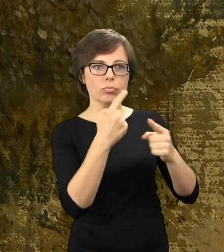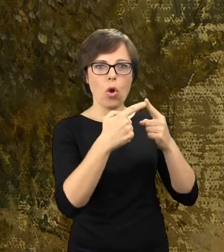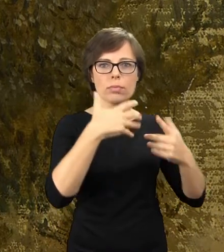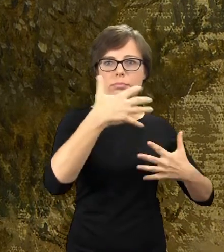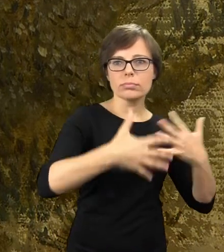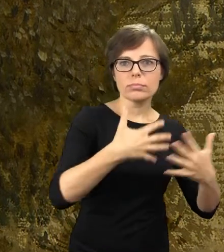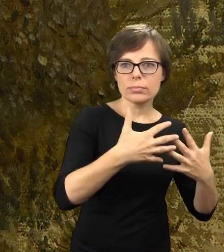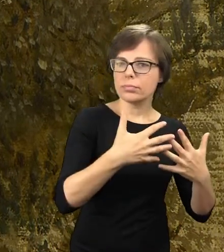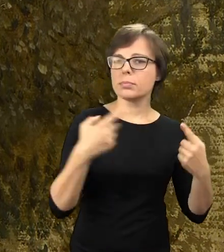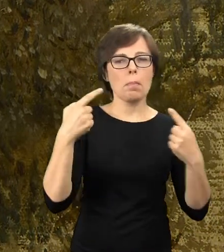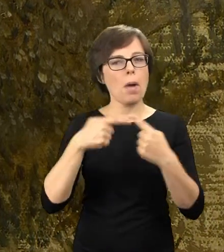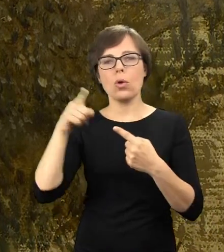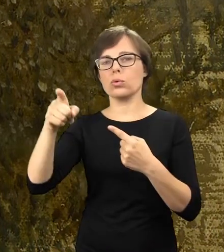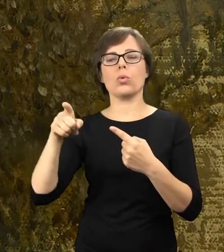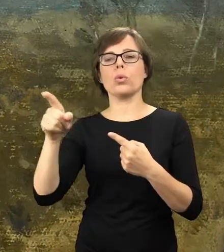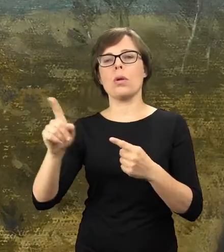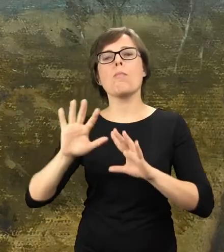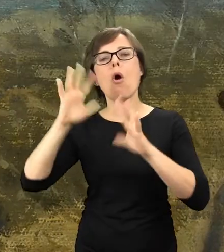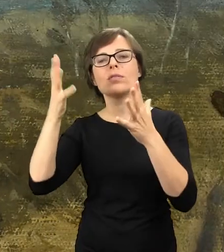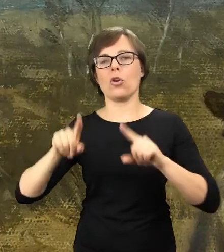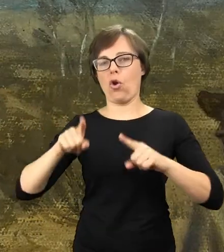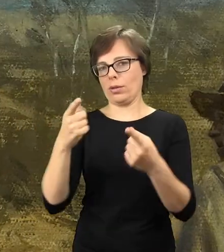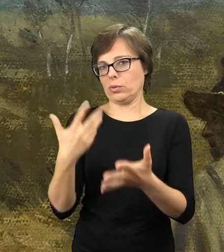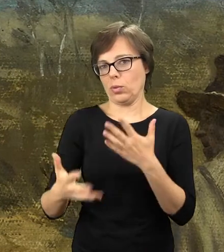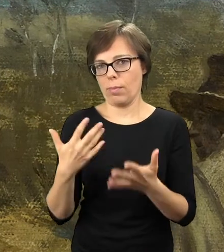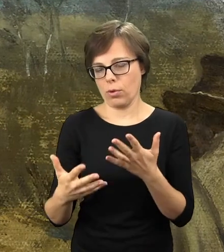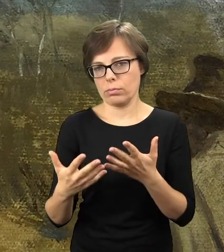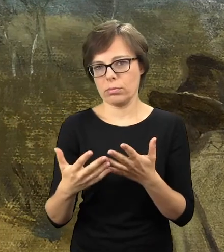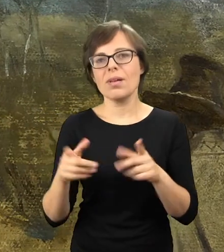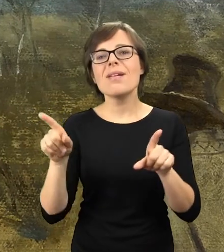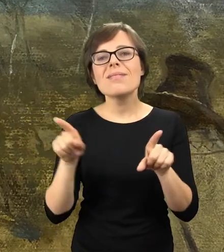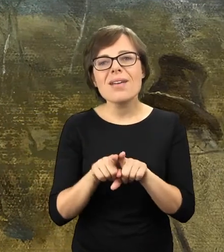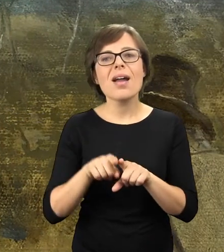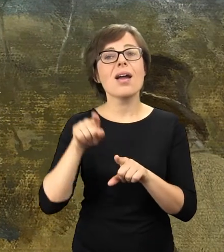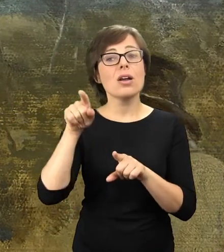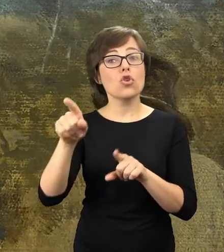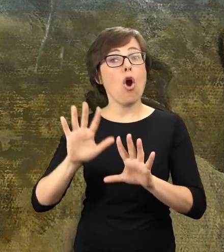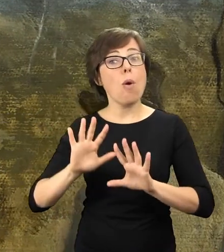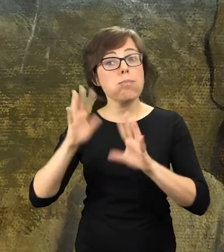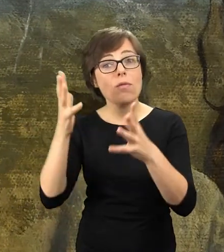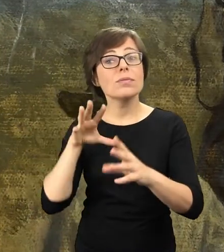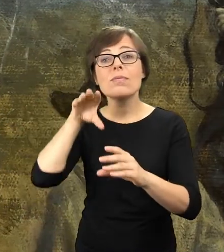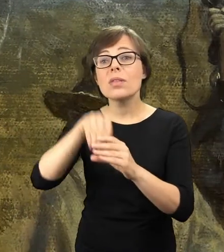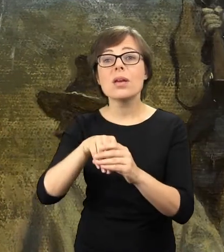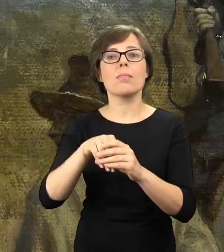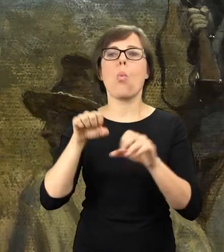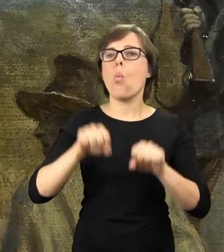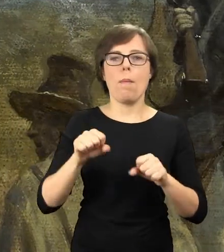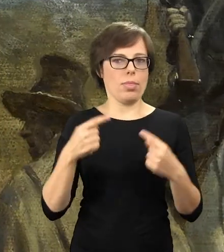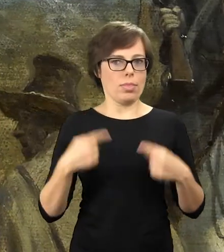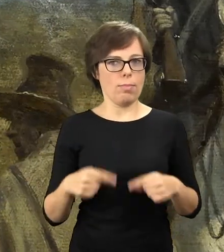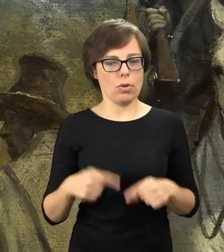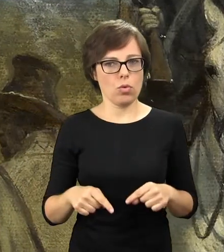organizację powstania, a także brak zaangażowania po stronie powstańców chłopów.